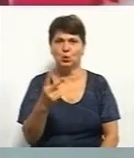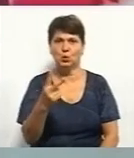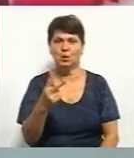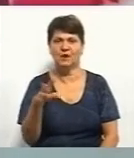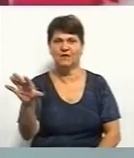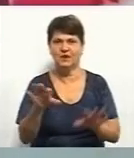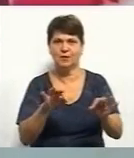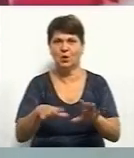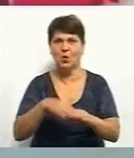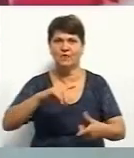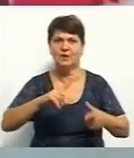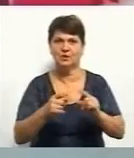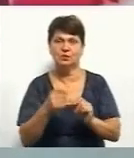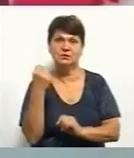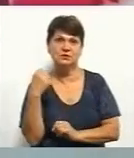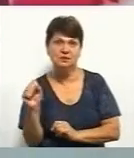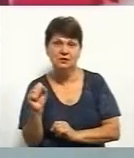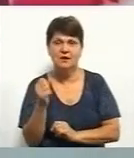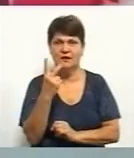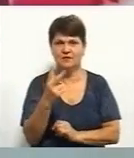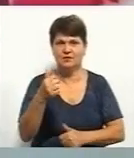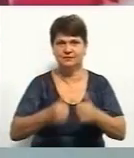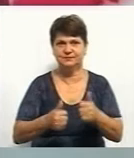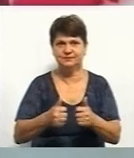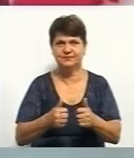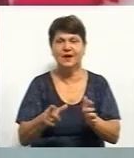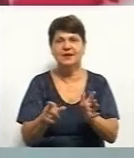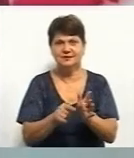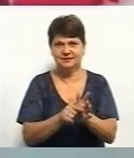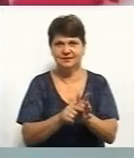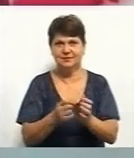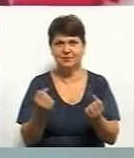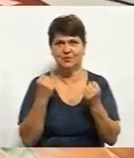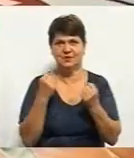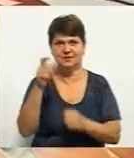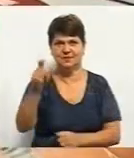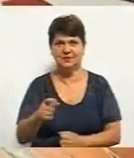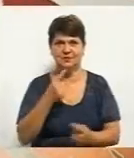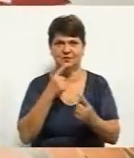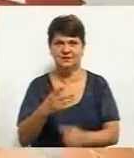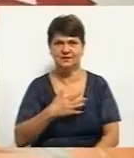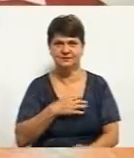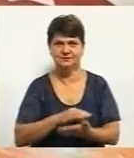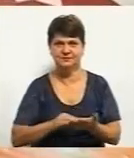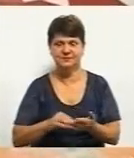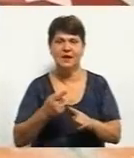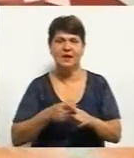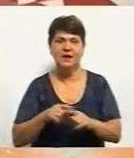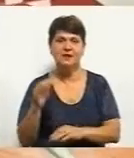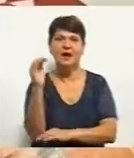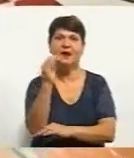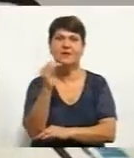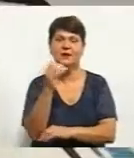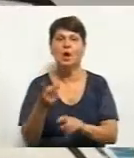двох суперників. Спортсменом поспілкувалася і наша Тетяна Щегловська. Це відео з другого відбіркового